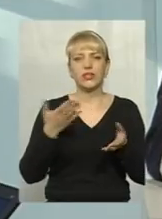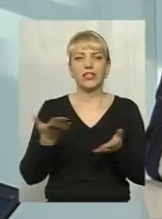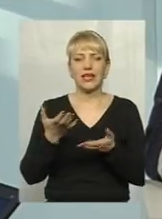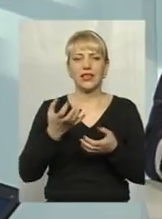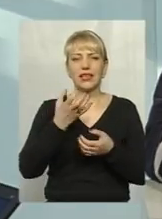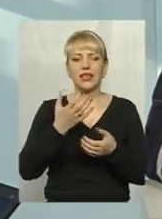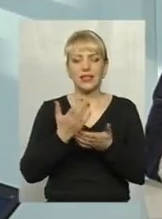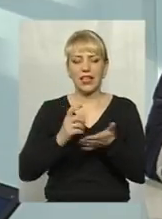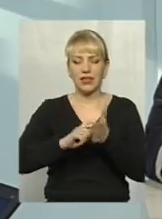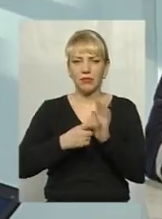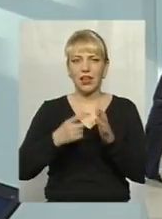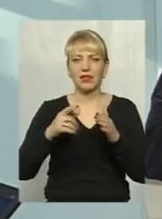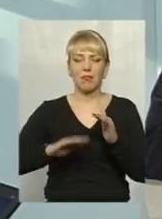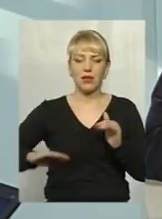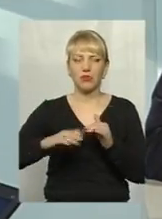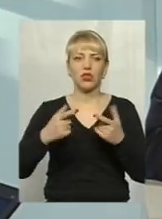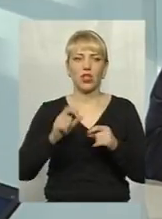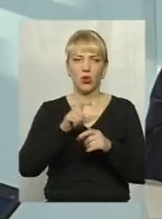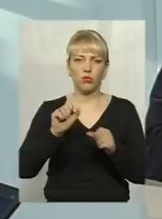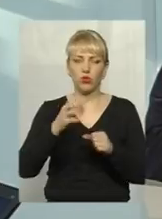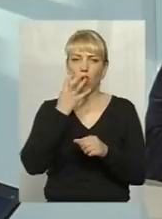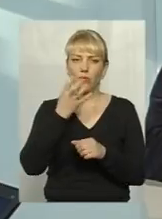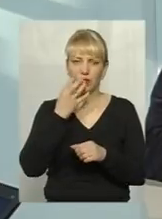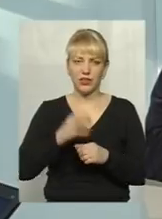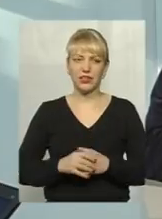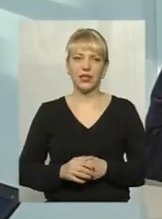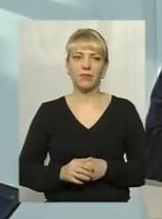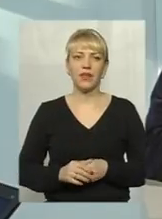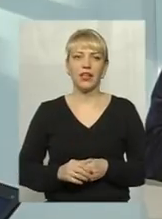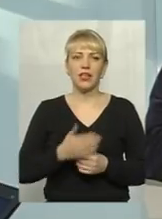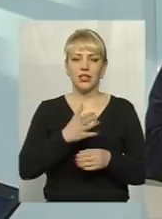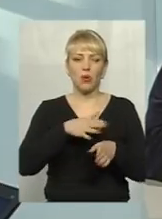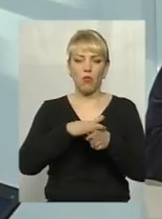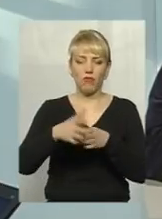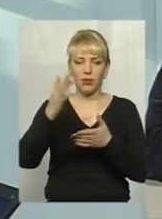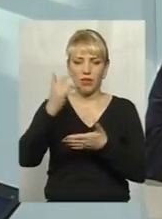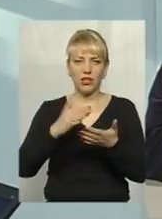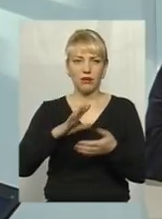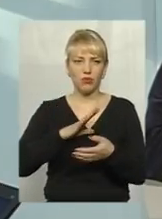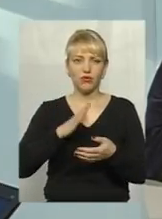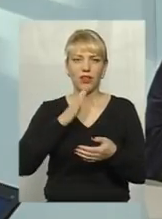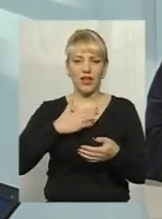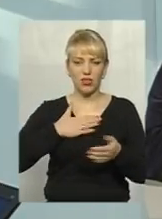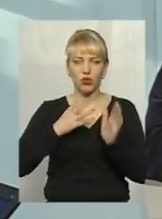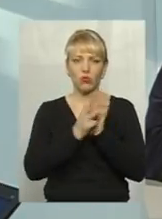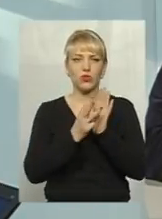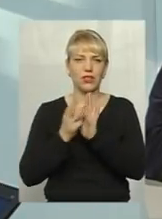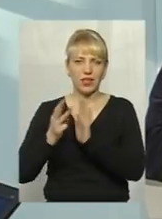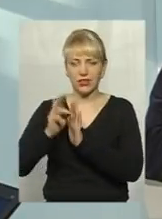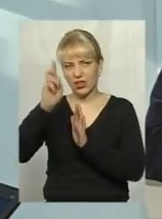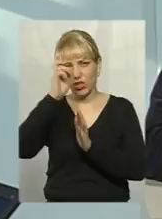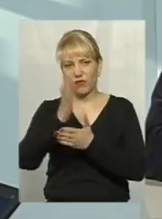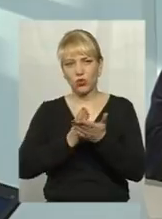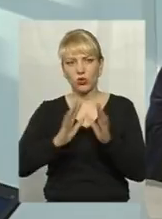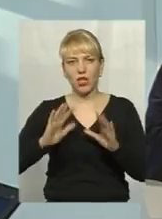є кімнатка або приміщення, де можна людям просто обігріться. Їх повний перелік був прилюднений як на нашому сайті Державної служби